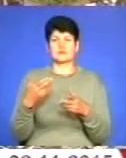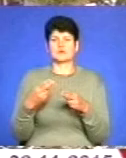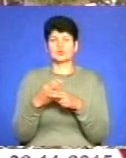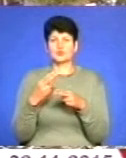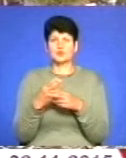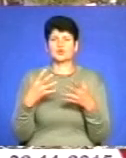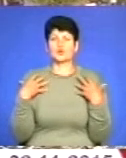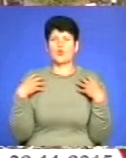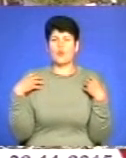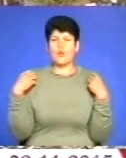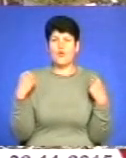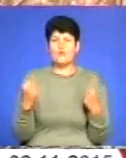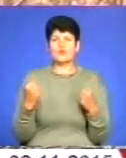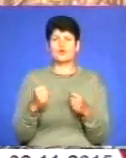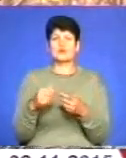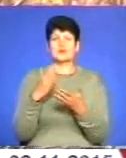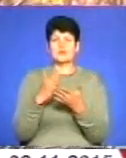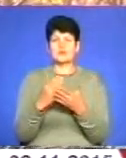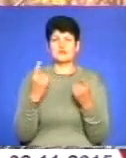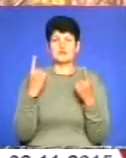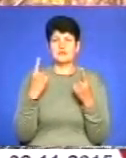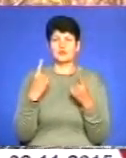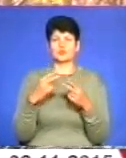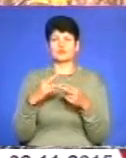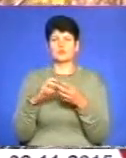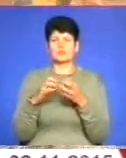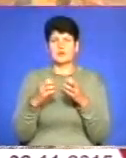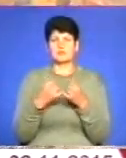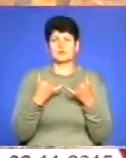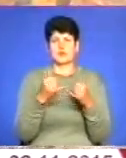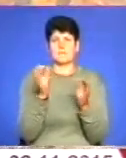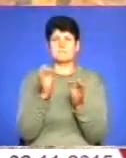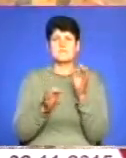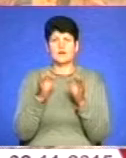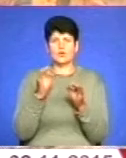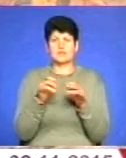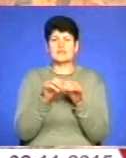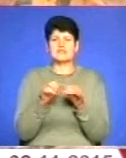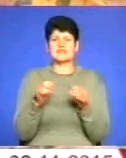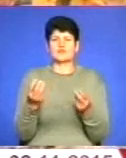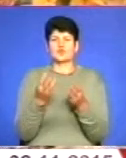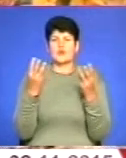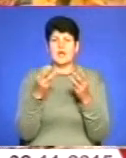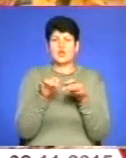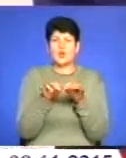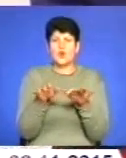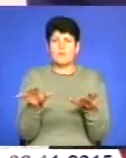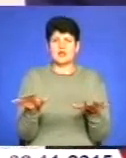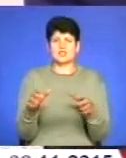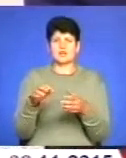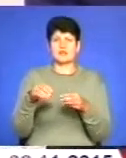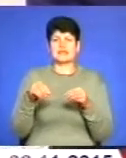здоров'ю, спалювання рослинних залишків становить сутілу загрозу для природи. З листям згорають корисні комахи, руйнуються грунтовий покрив.